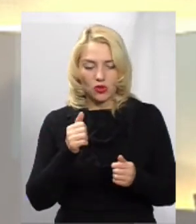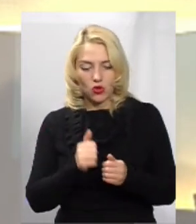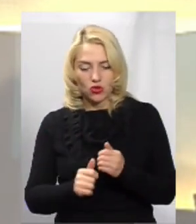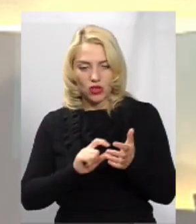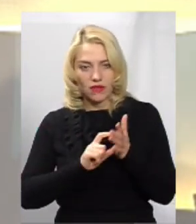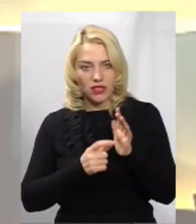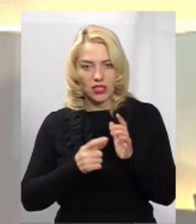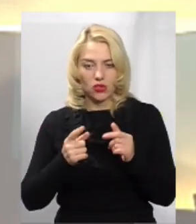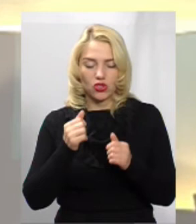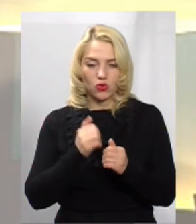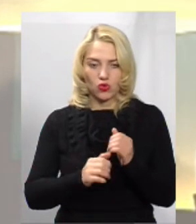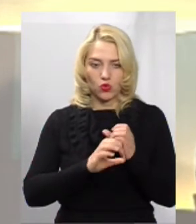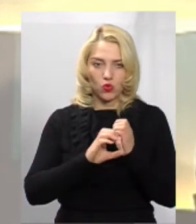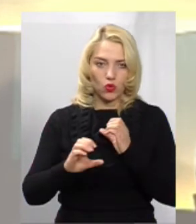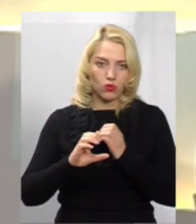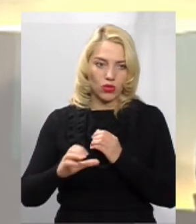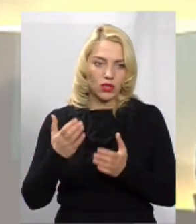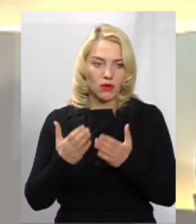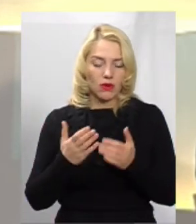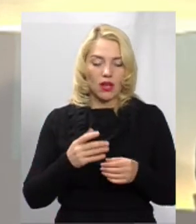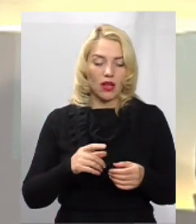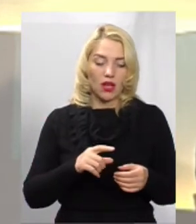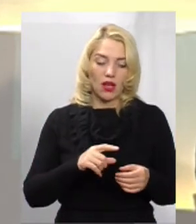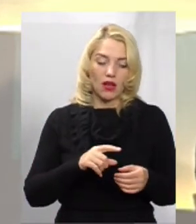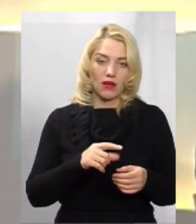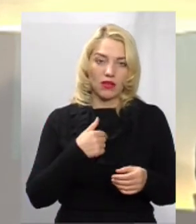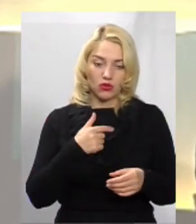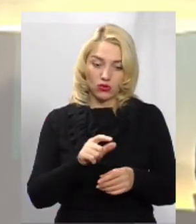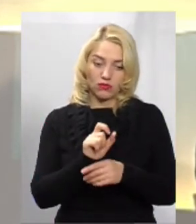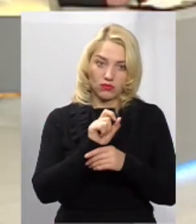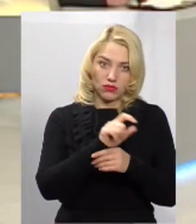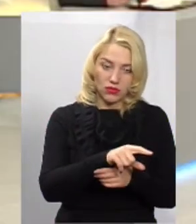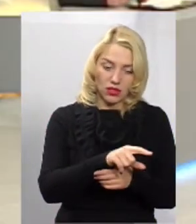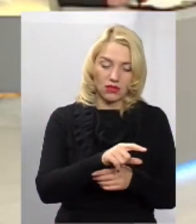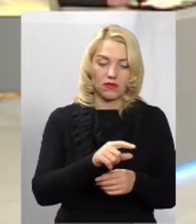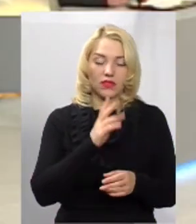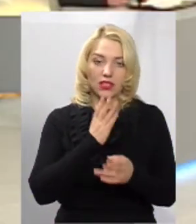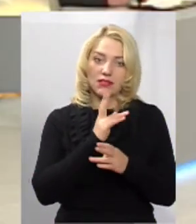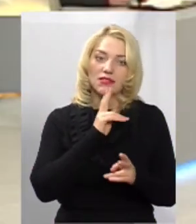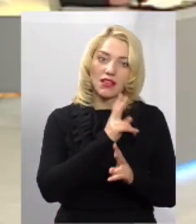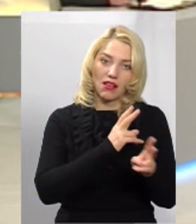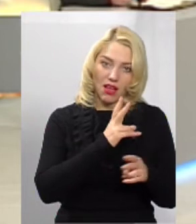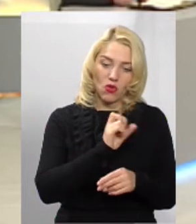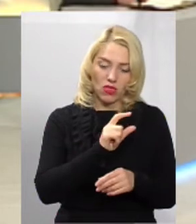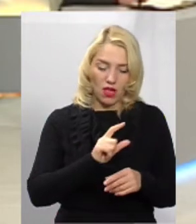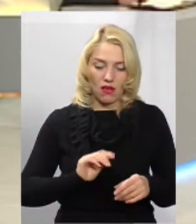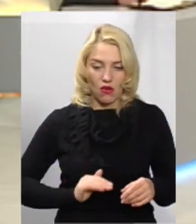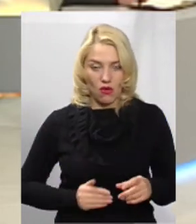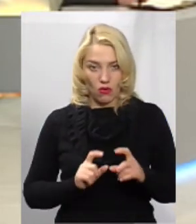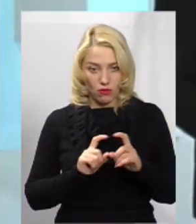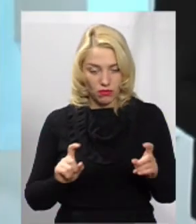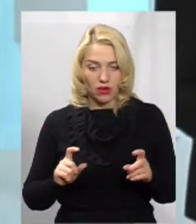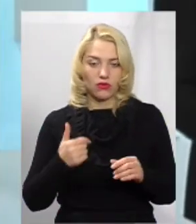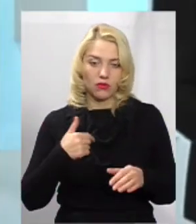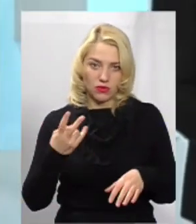трубою. Якщо є скарга на безпосередню муніципальну компанію, ми на ню реагуємо і можемо впливати. Дякую за луканічність. У нас